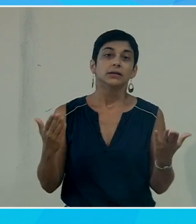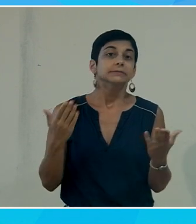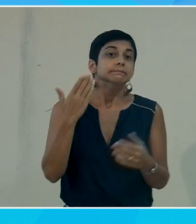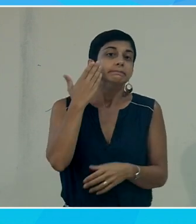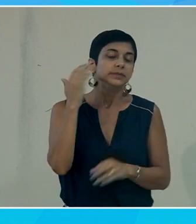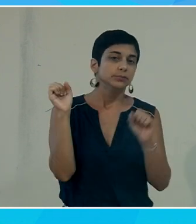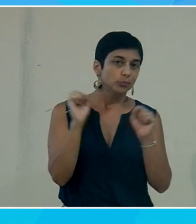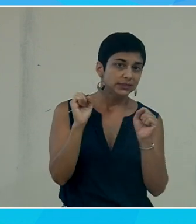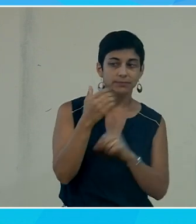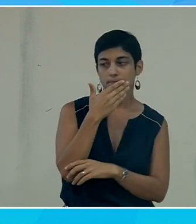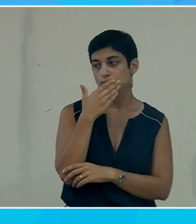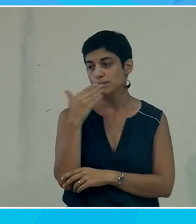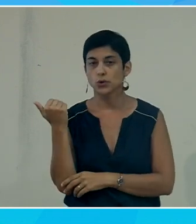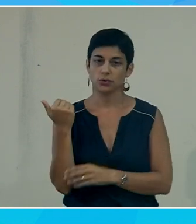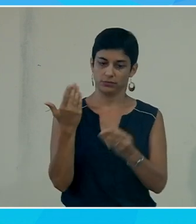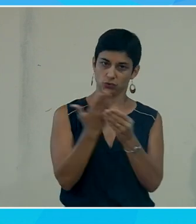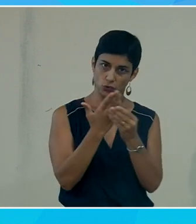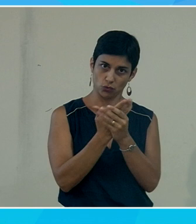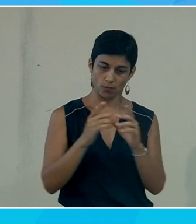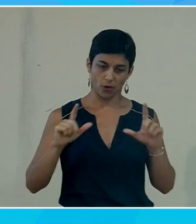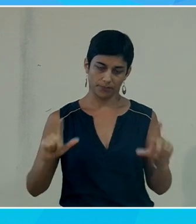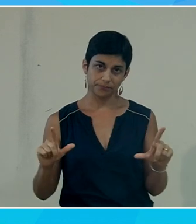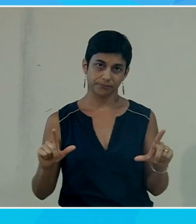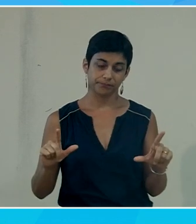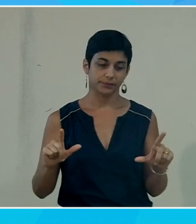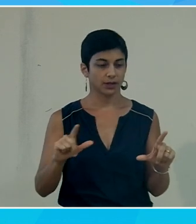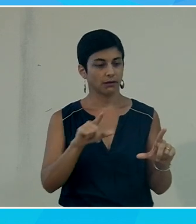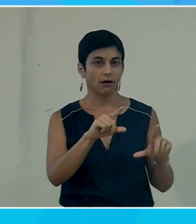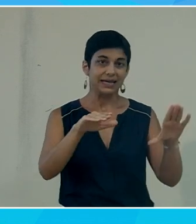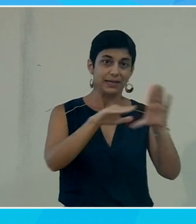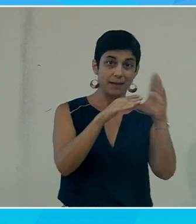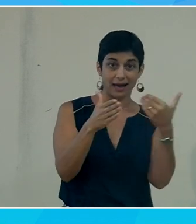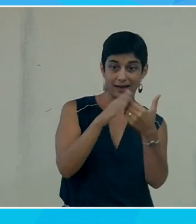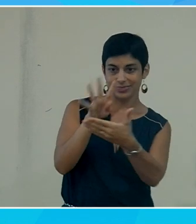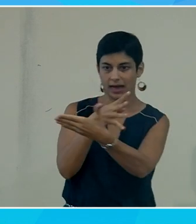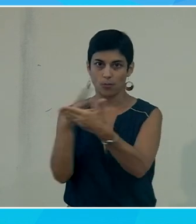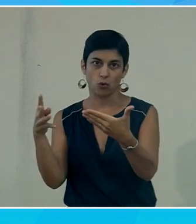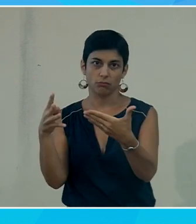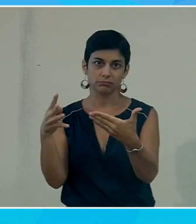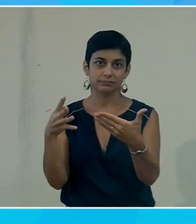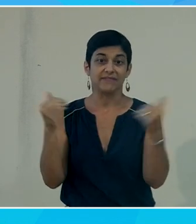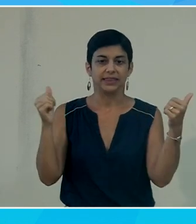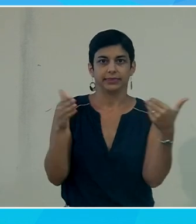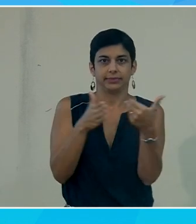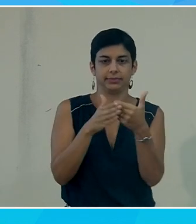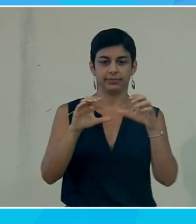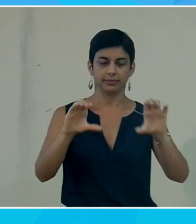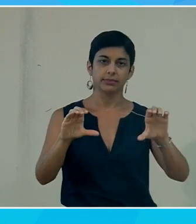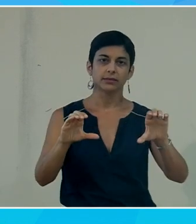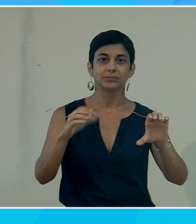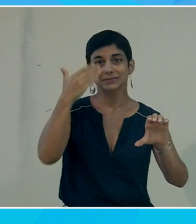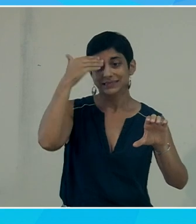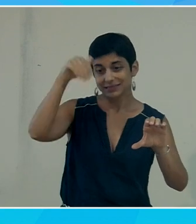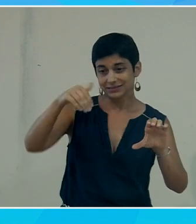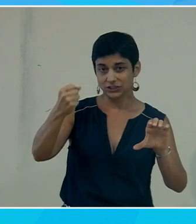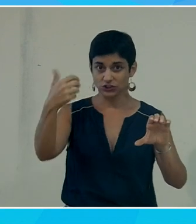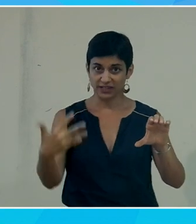il vaut mieux éviter dans un document de coller en image un tableau alors qu'on pourrait coller un tableau avec les chiffres et qui donnerait à la personne en situation de handicap